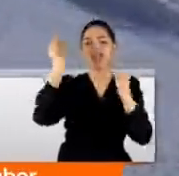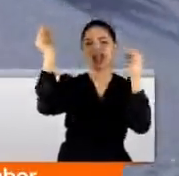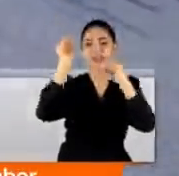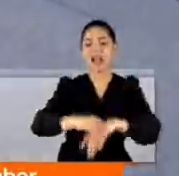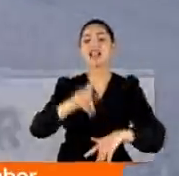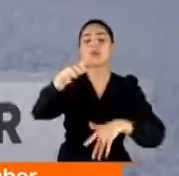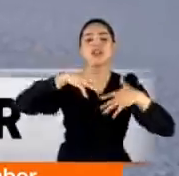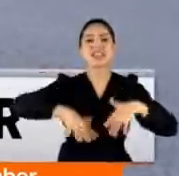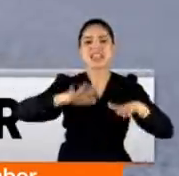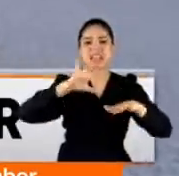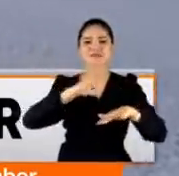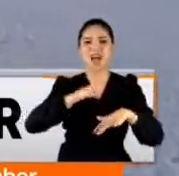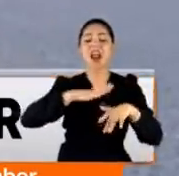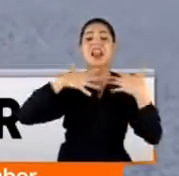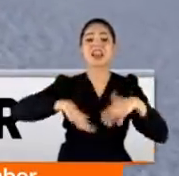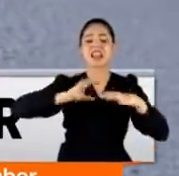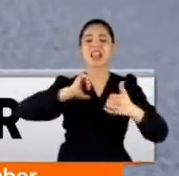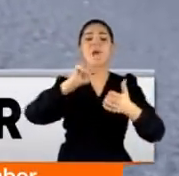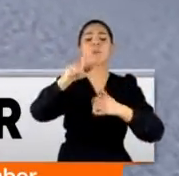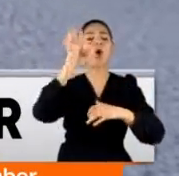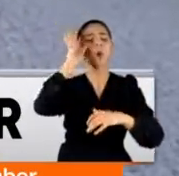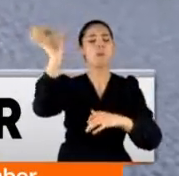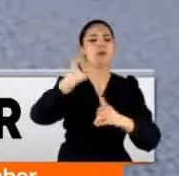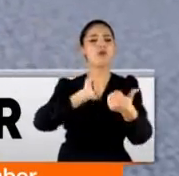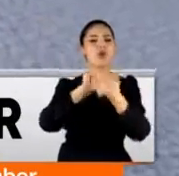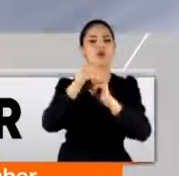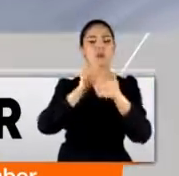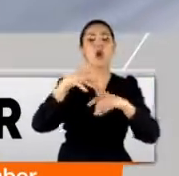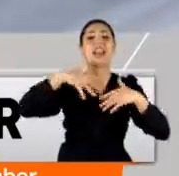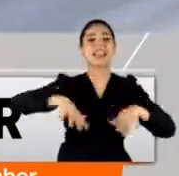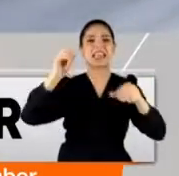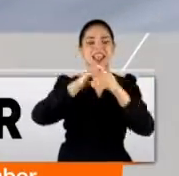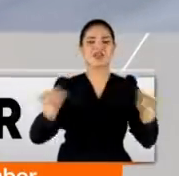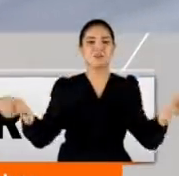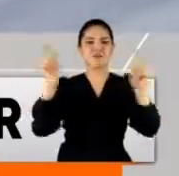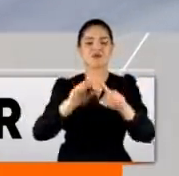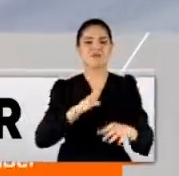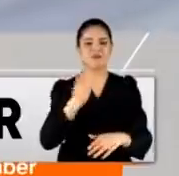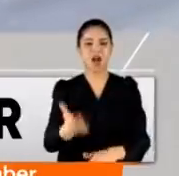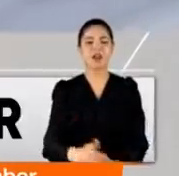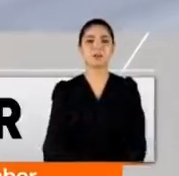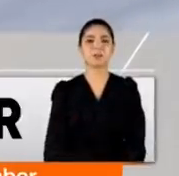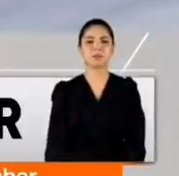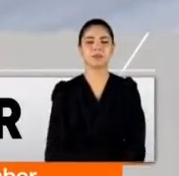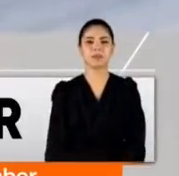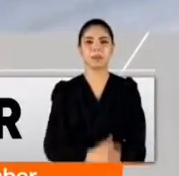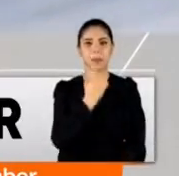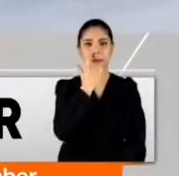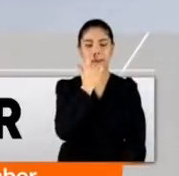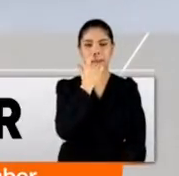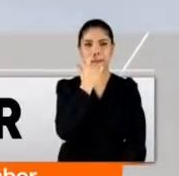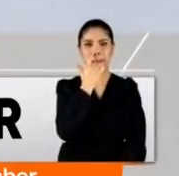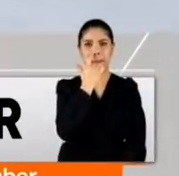Dünyanın dört bir yanından gelecek profesyonel sporcular Rize'de buluşacak. Parkurun kaç karın zirvesinden dağın yamaçlarına inen